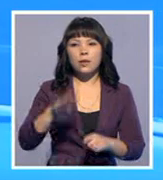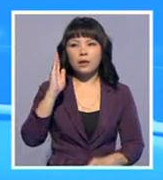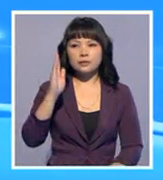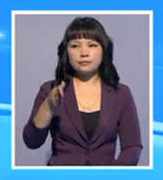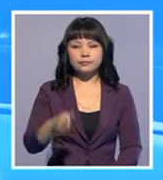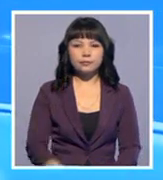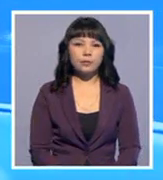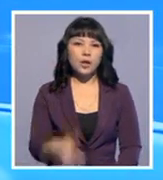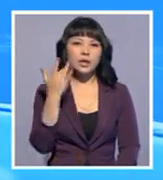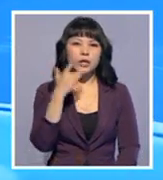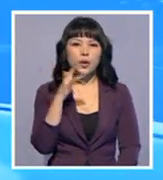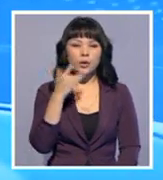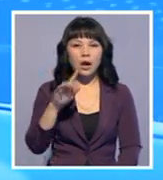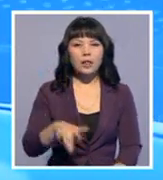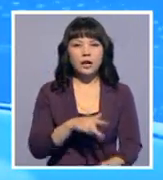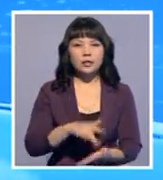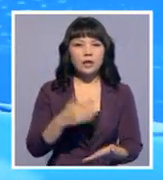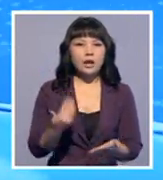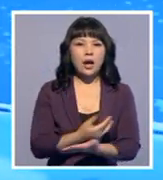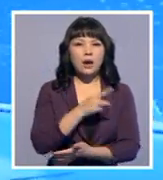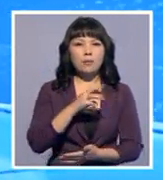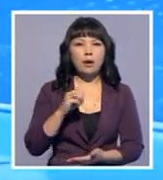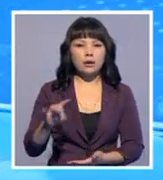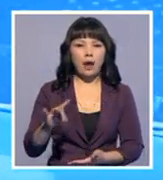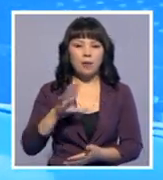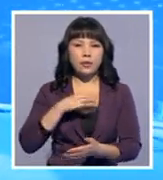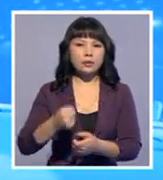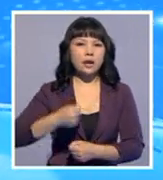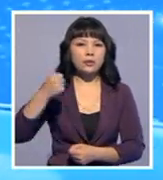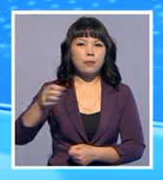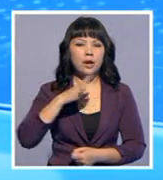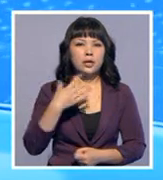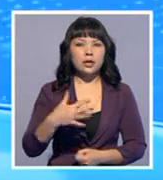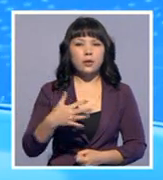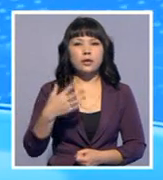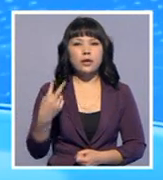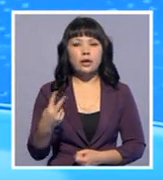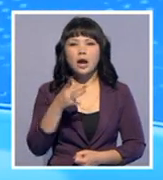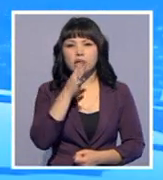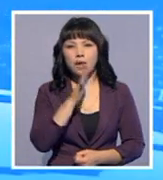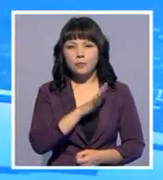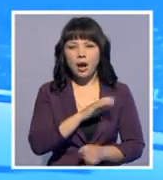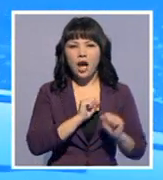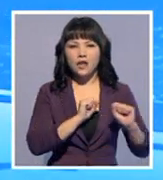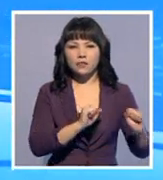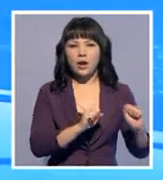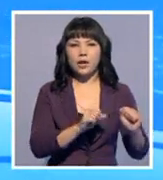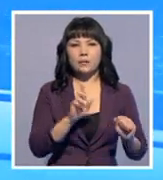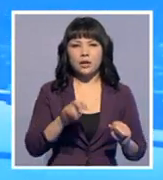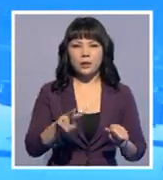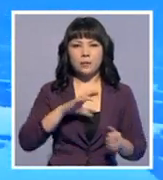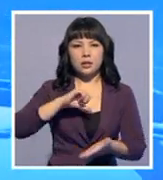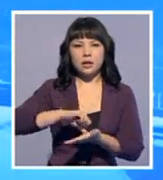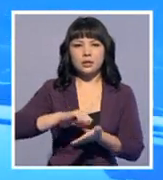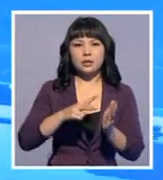Нью-Йорк қаласының жаңа мері сайланды. Осығандайын аты шықпаған елбек жастағы адвокат Билде Блазио мегаполисты 1989